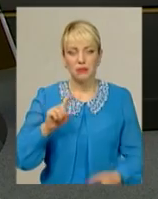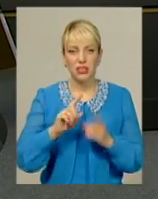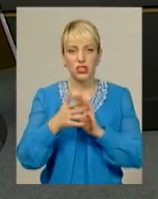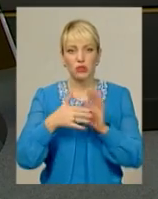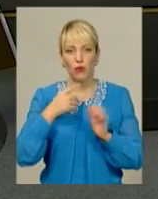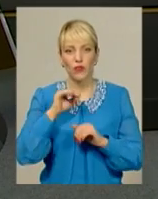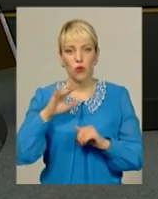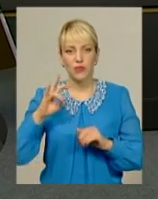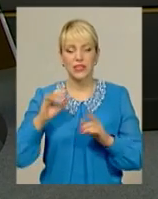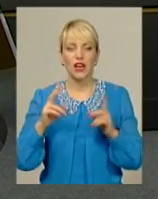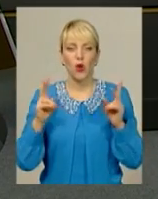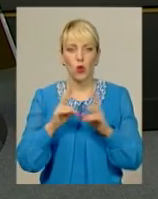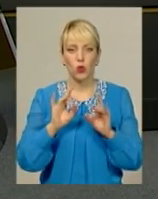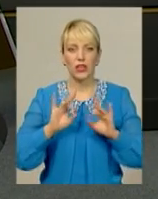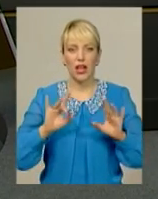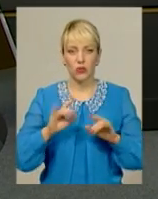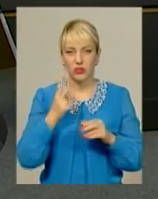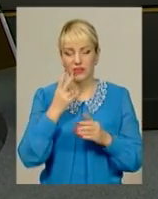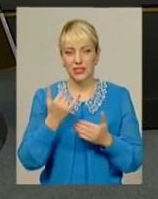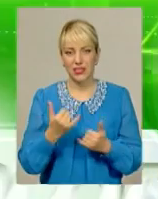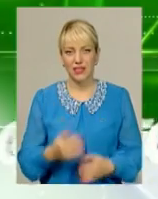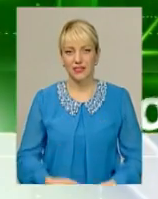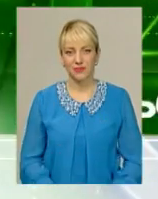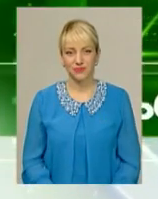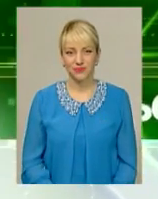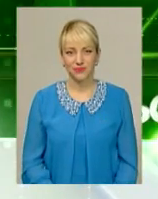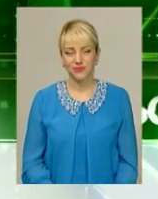вас. Короткий анонс випуску «Дивіться уже за мить».